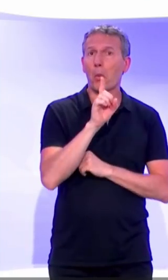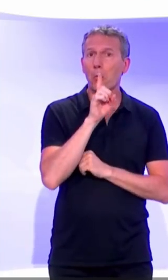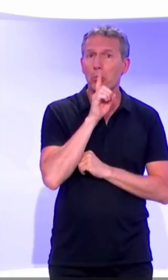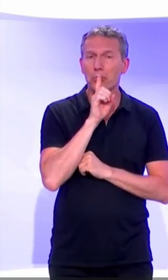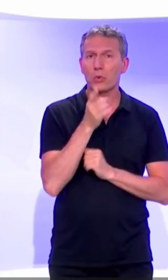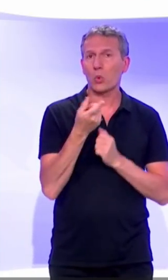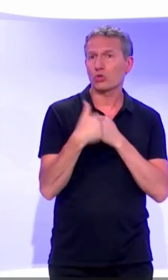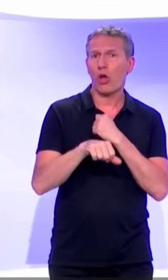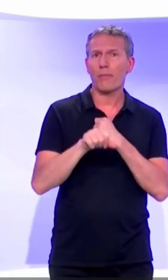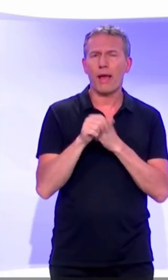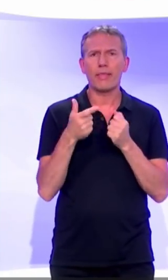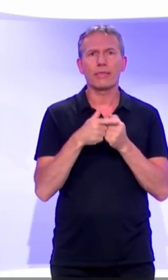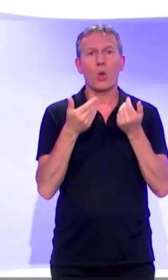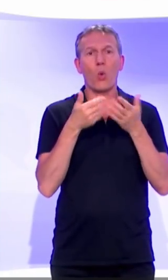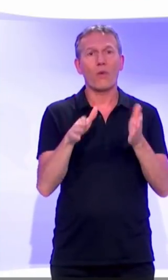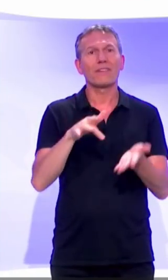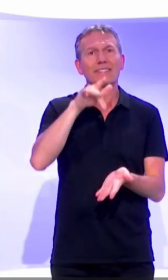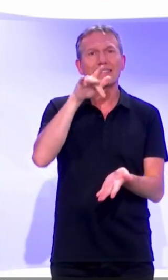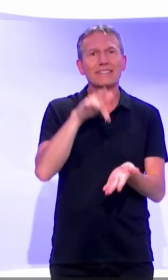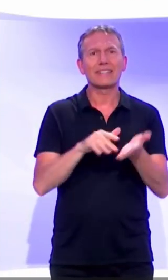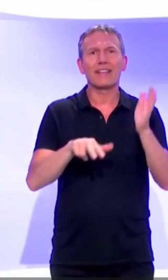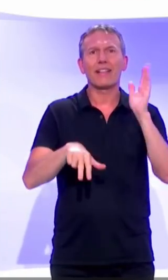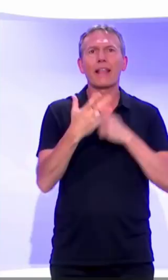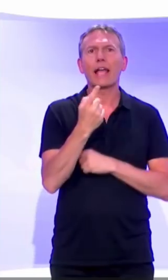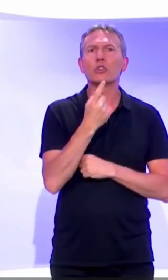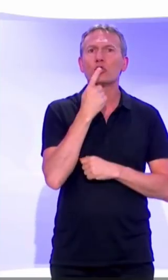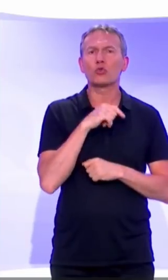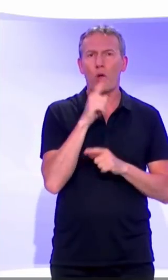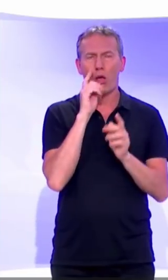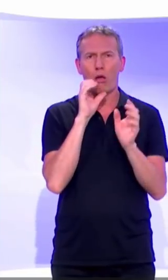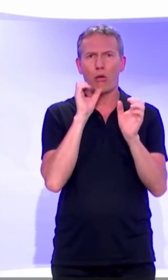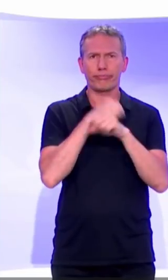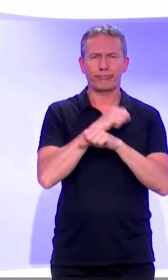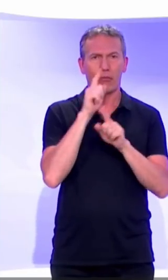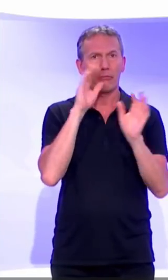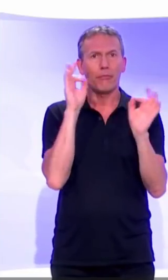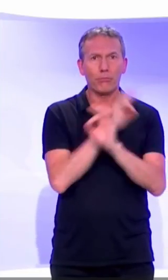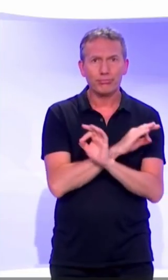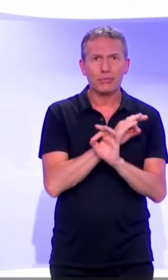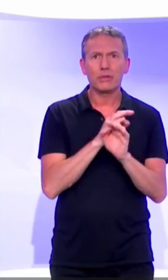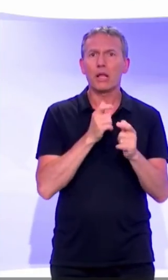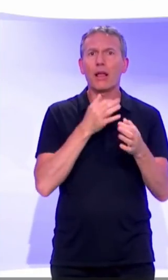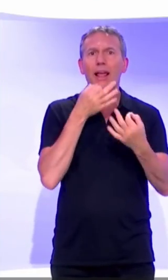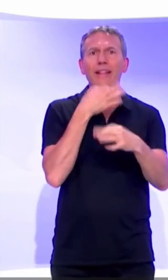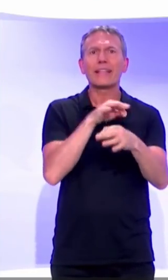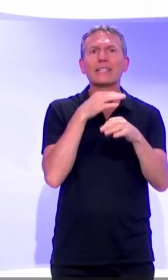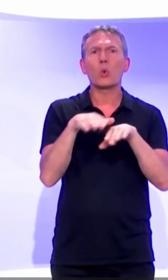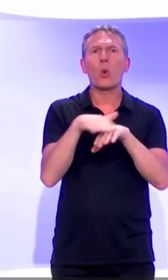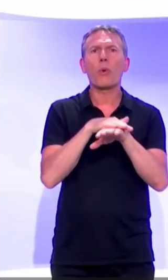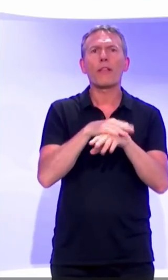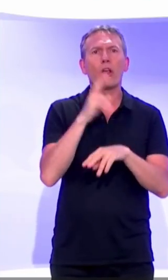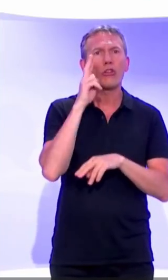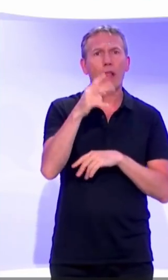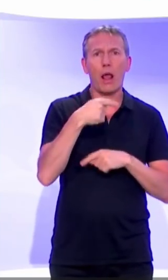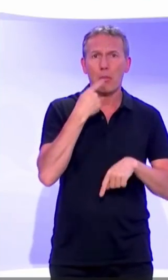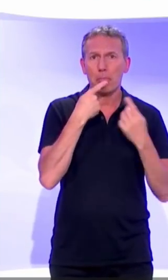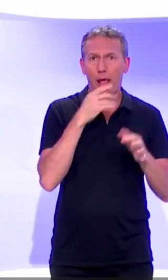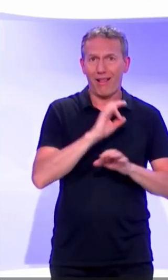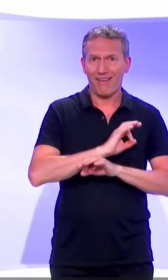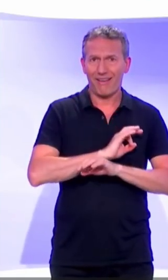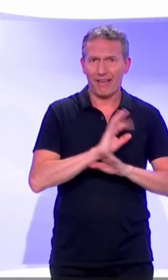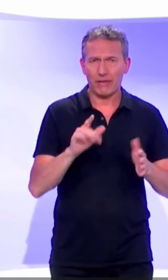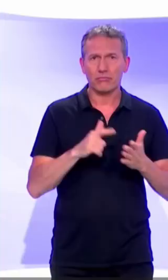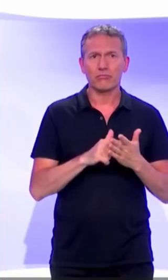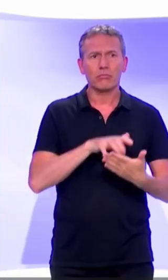Une ouverture du site le 13 juin en catimini, aucune allusion dans les deux discours de politique générale, aucun